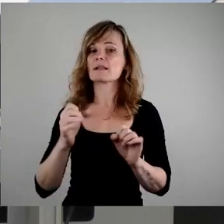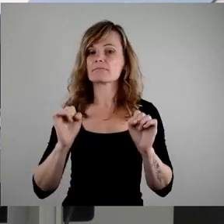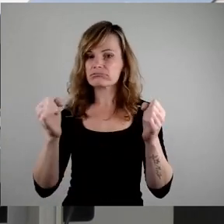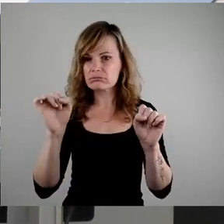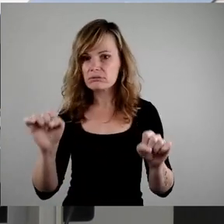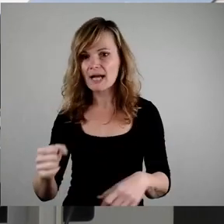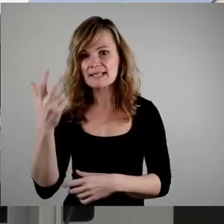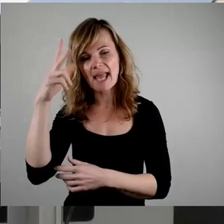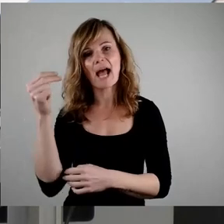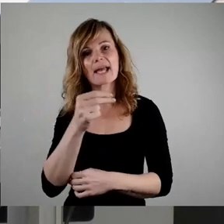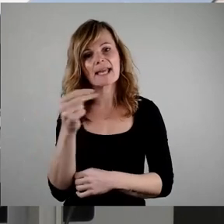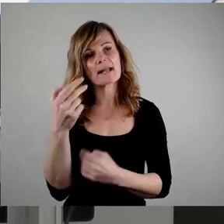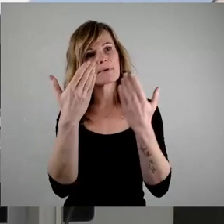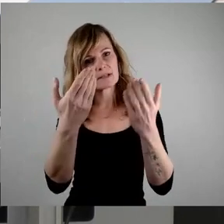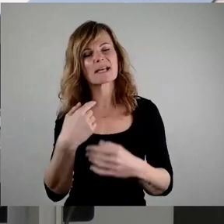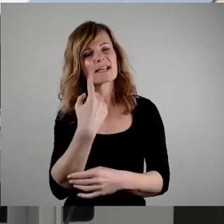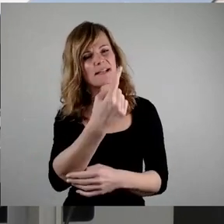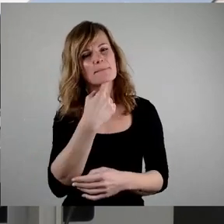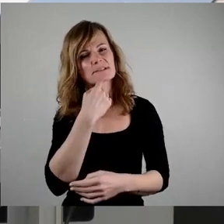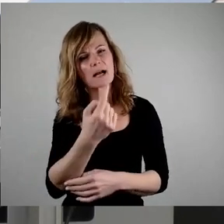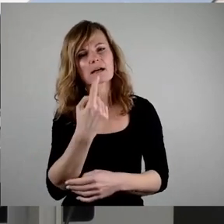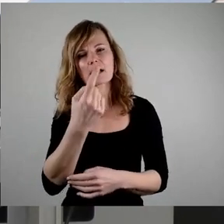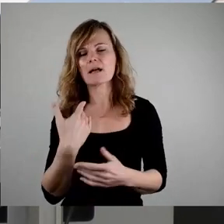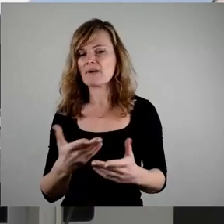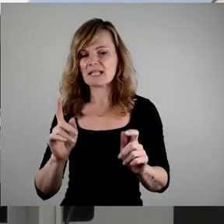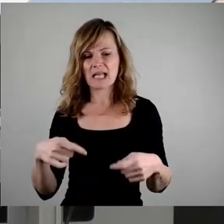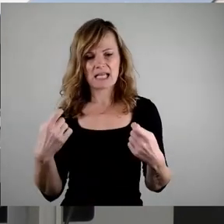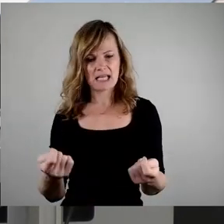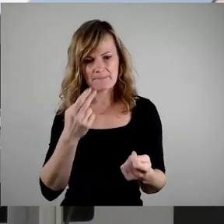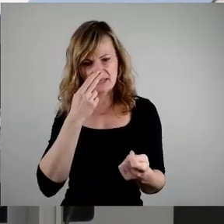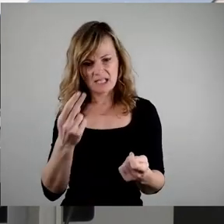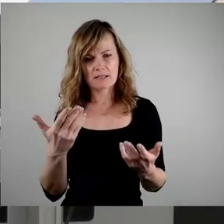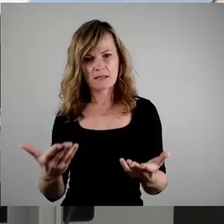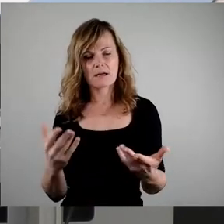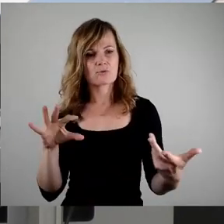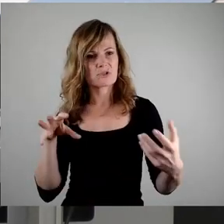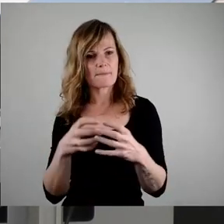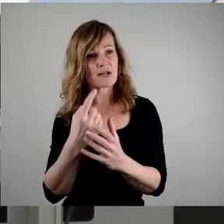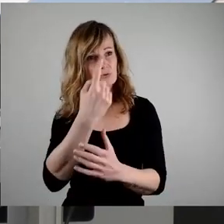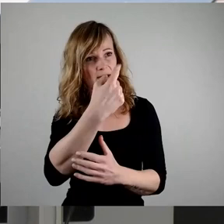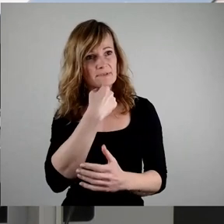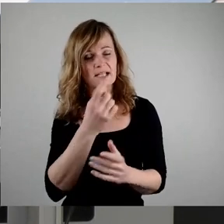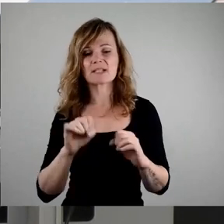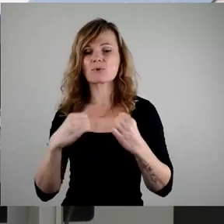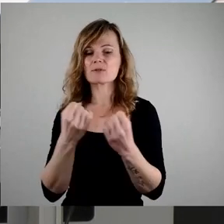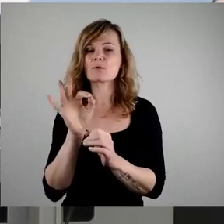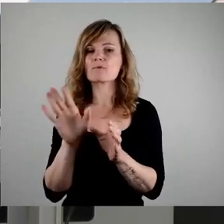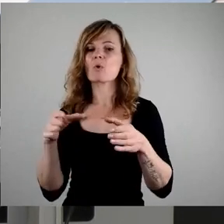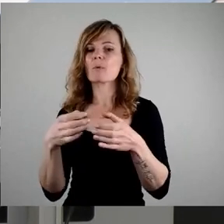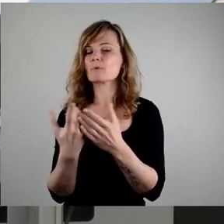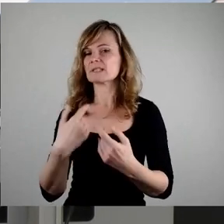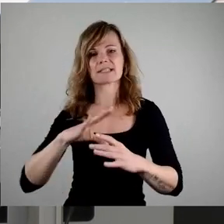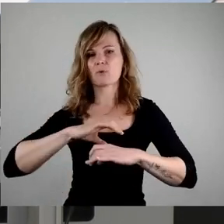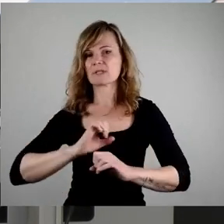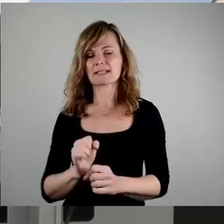Hilbert, Sie selbst fassten das, was daraus geworden ist, wie folgt zusammen. Die Situation ist für die Kommunen unzumutbar geworden, die